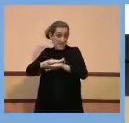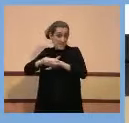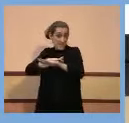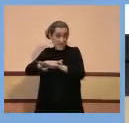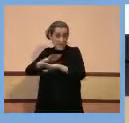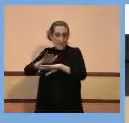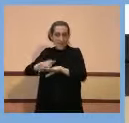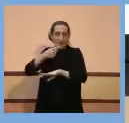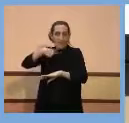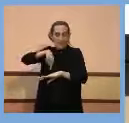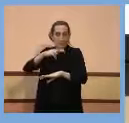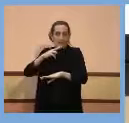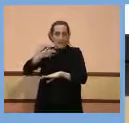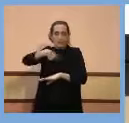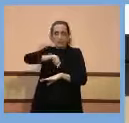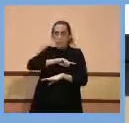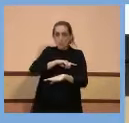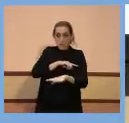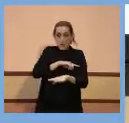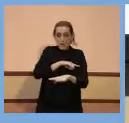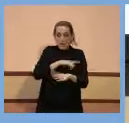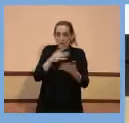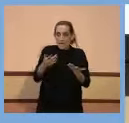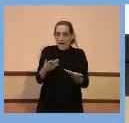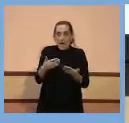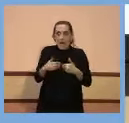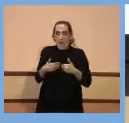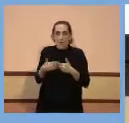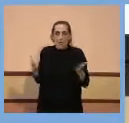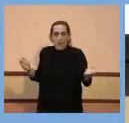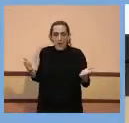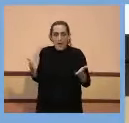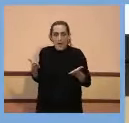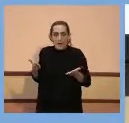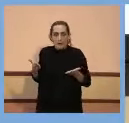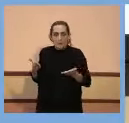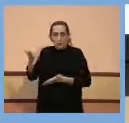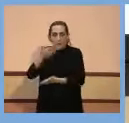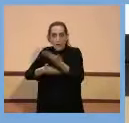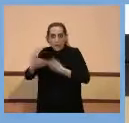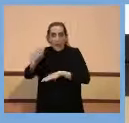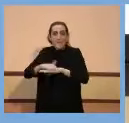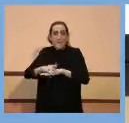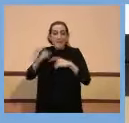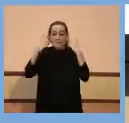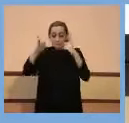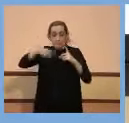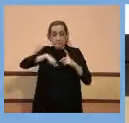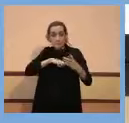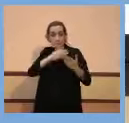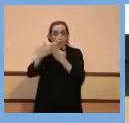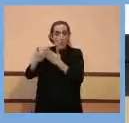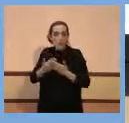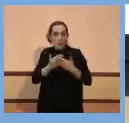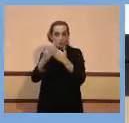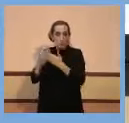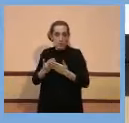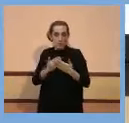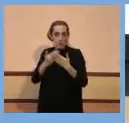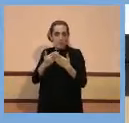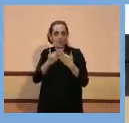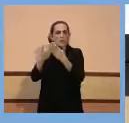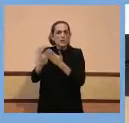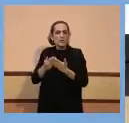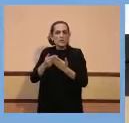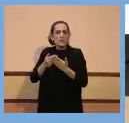dir-li que ens posem a disposició de la Secretaria per poder fer un estudi, un estudi observacional, on a Catalunya